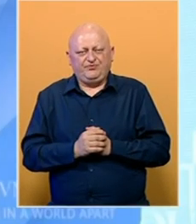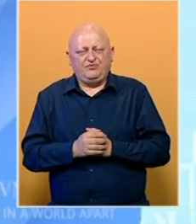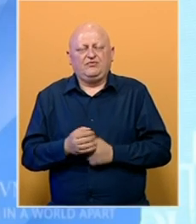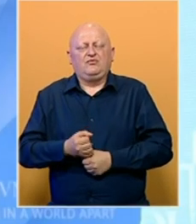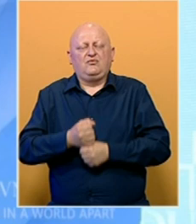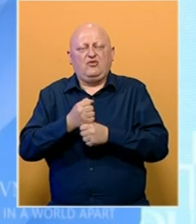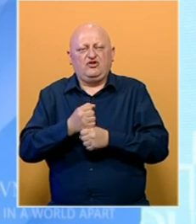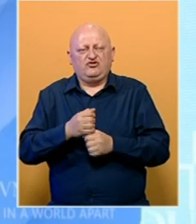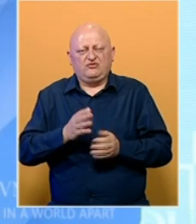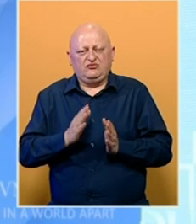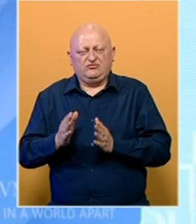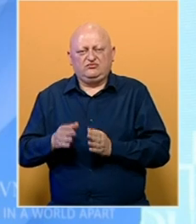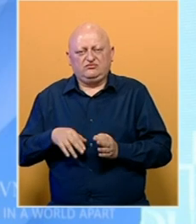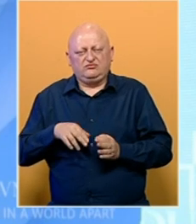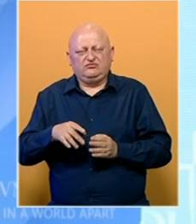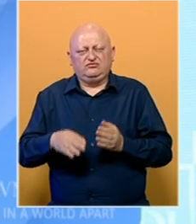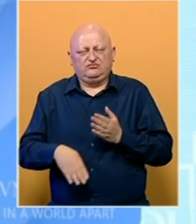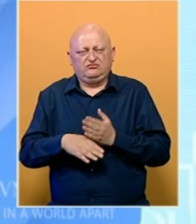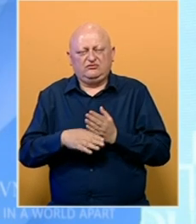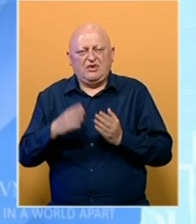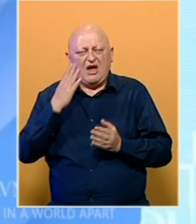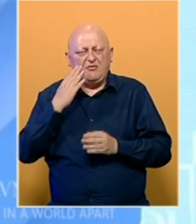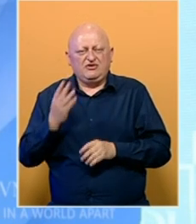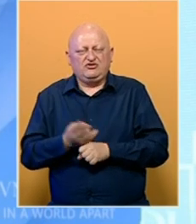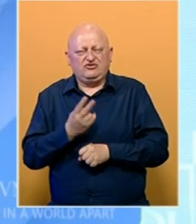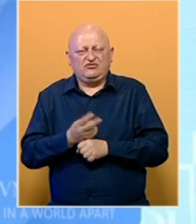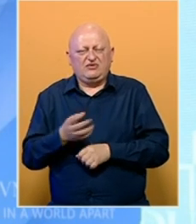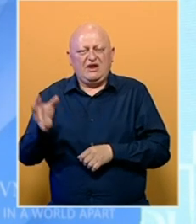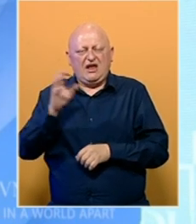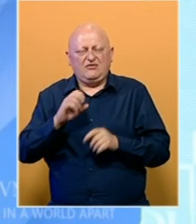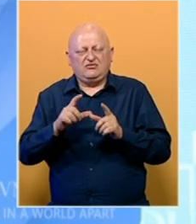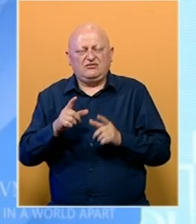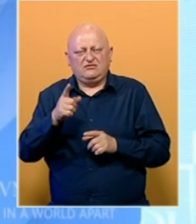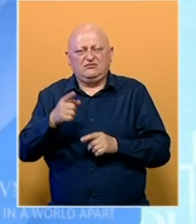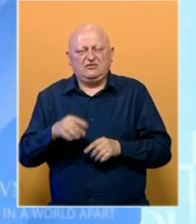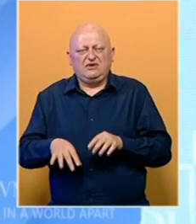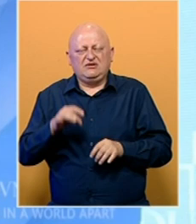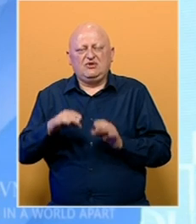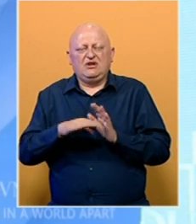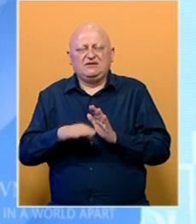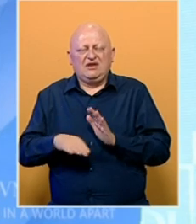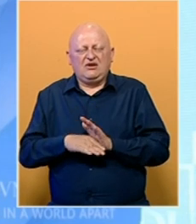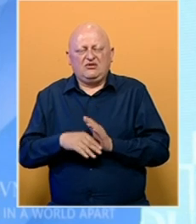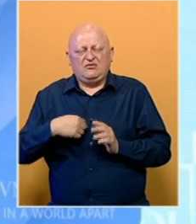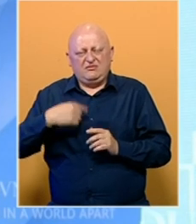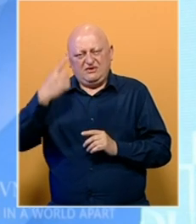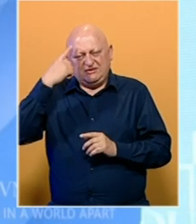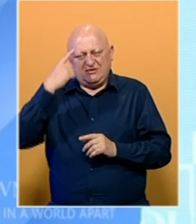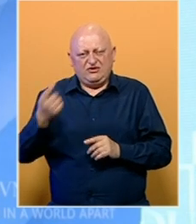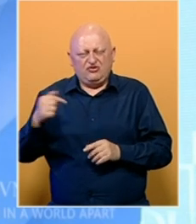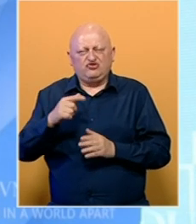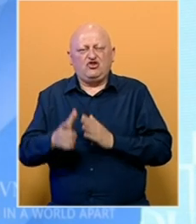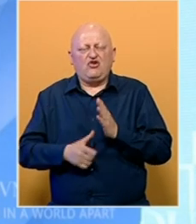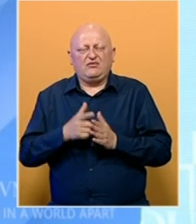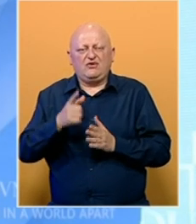Podržavamo proces koji ide kroz asistenciju Sjedinjenih država i Europske unije, a tiče se izbornog zakona. Smatramo da je došlo